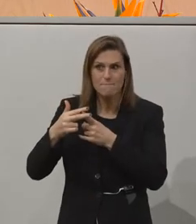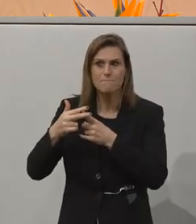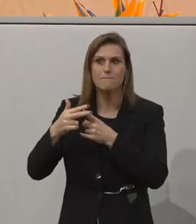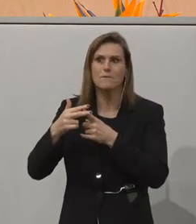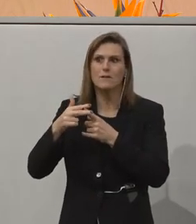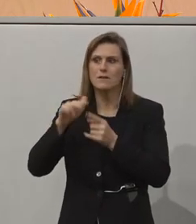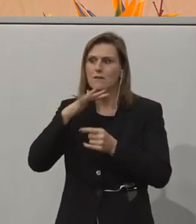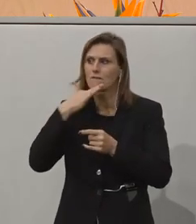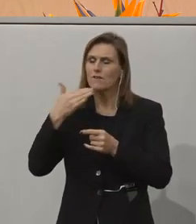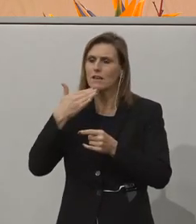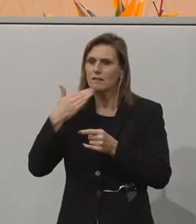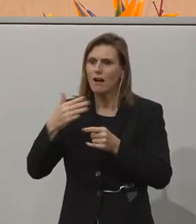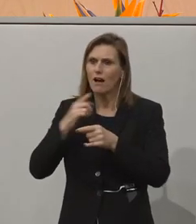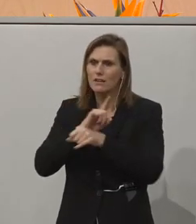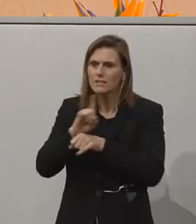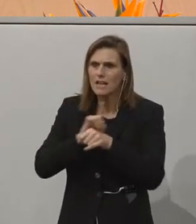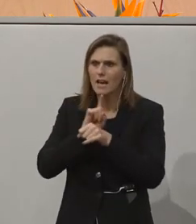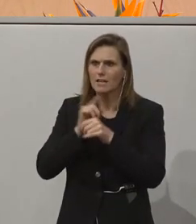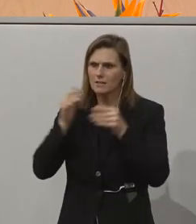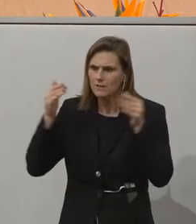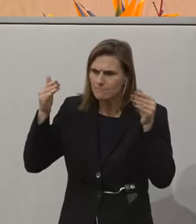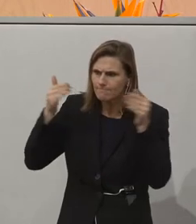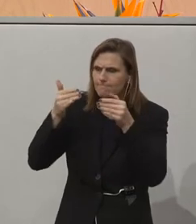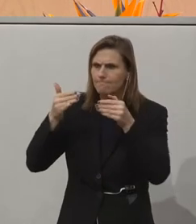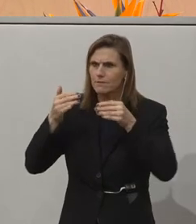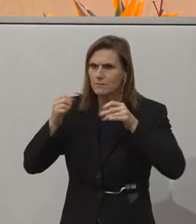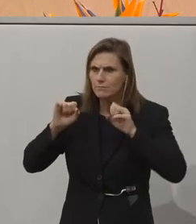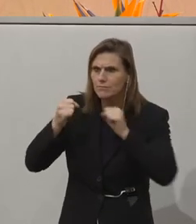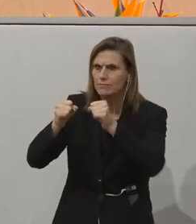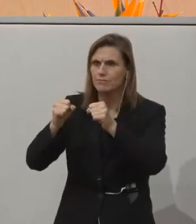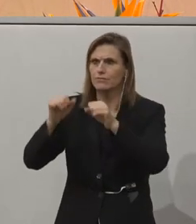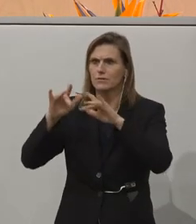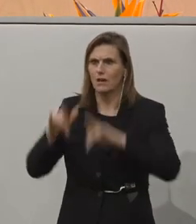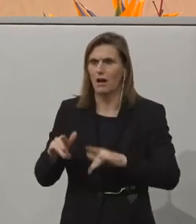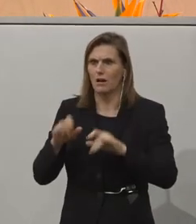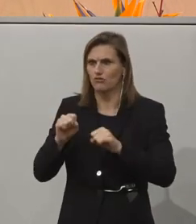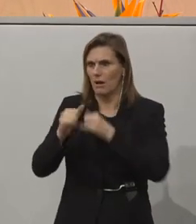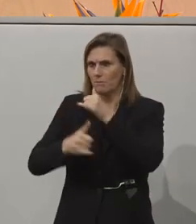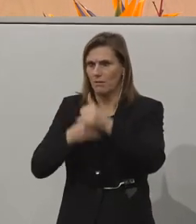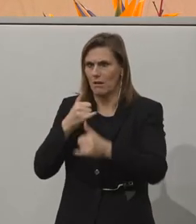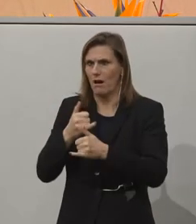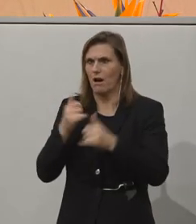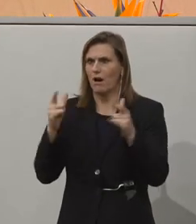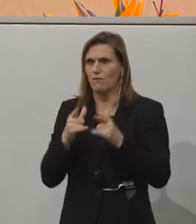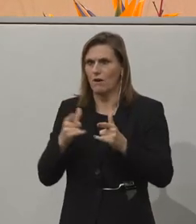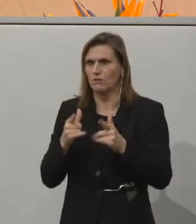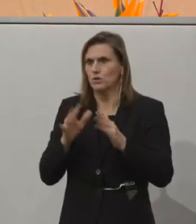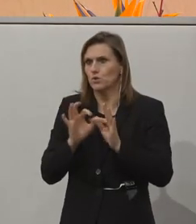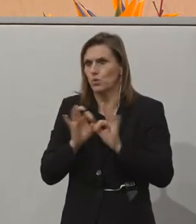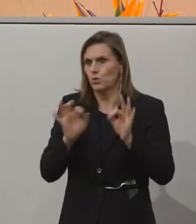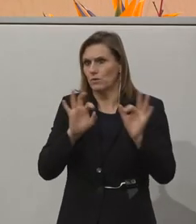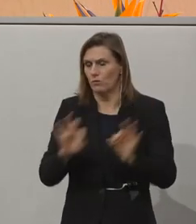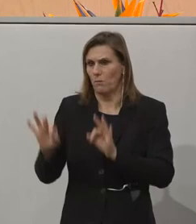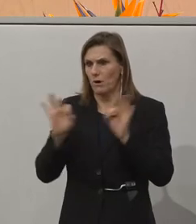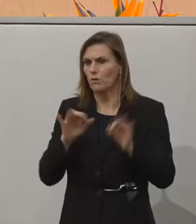sehr, sehr viel Zeit und Energie aufgewendet haben, um wie jedes Jahr diese Veranstaltung so gut vorzubereiten.